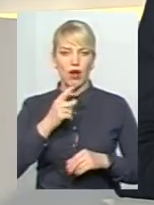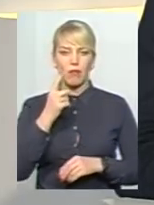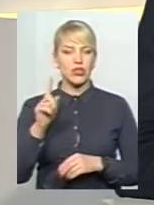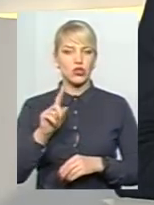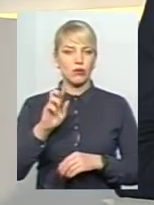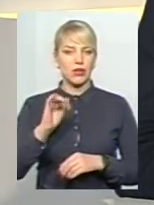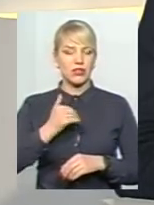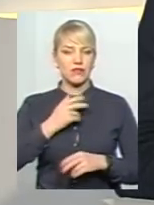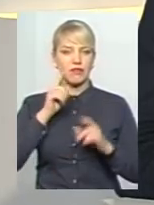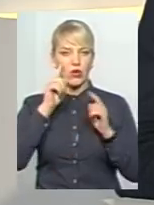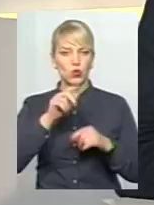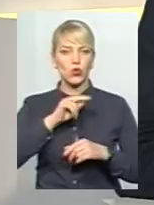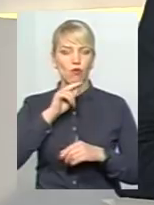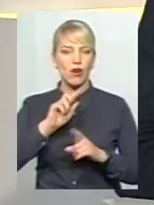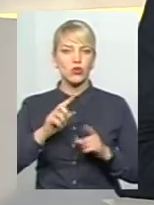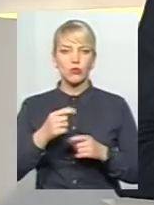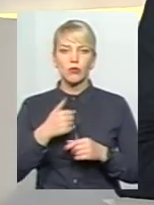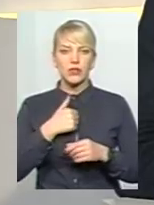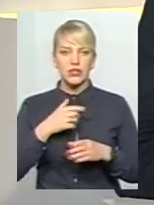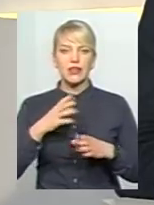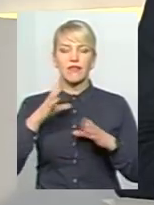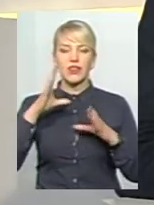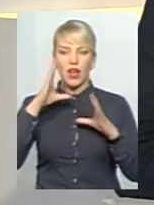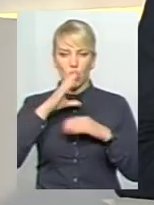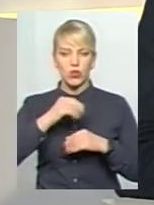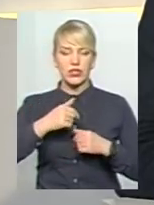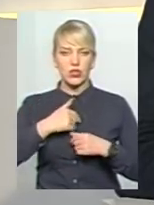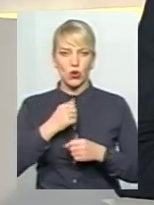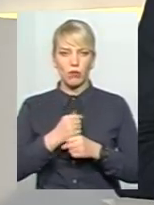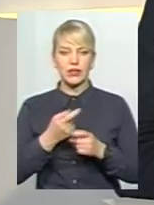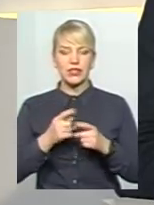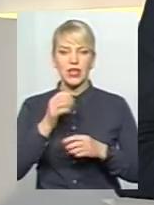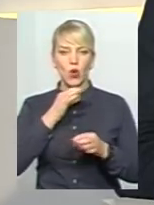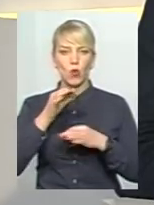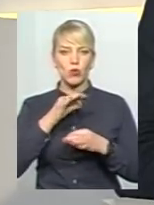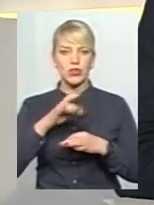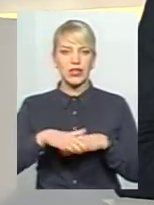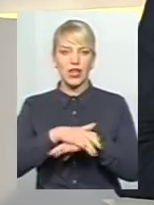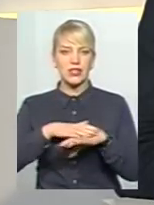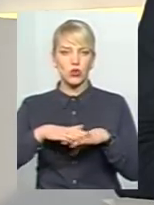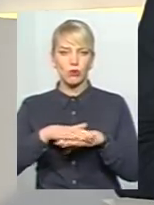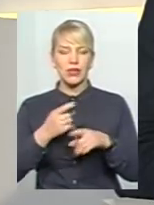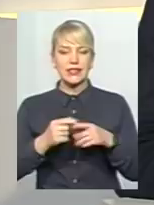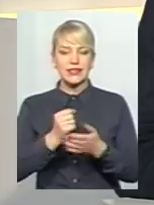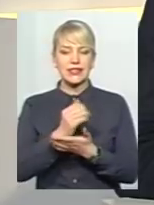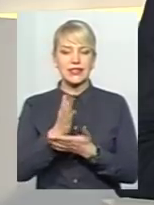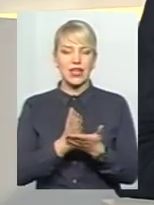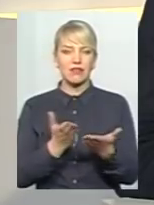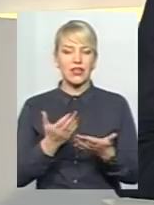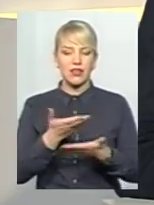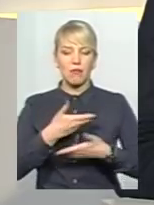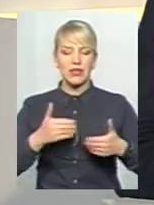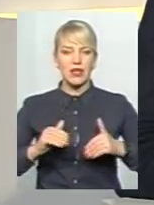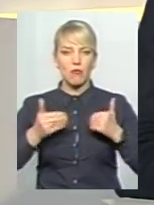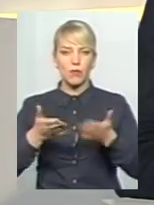я хотів звернути увагу, чого, насправді, мені вдалося зробити, це комунікація з громадою, це ті сервіси, які ми запропонували